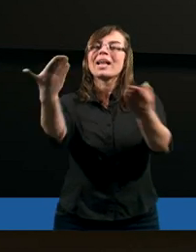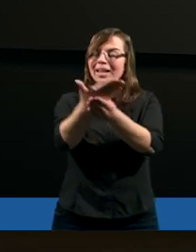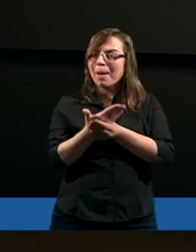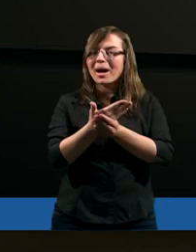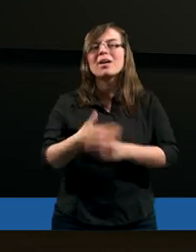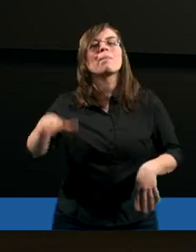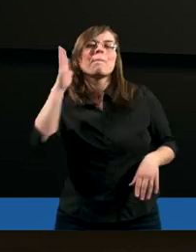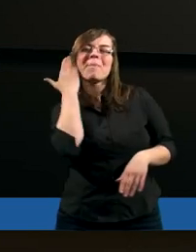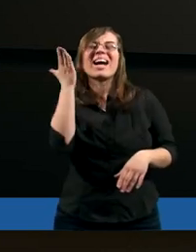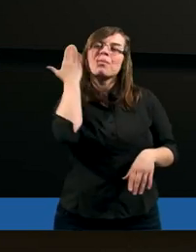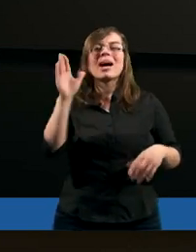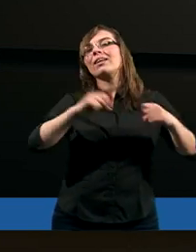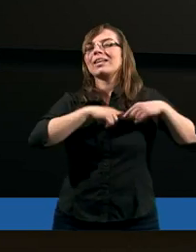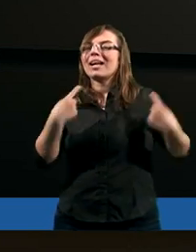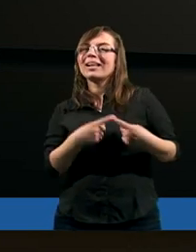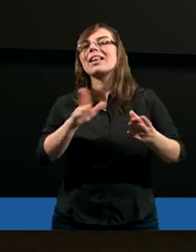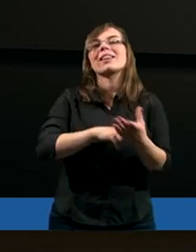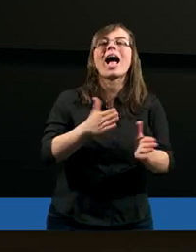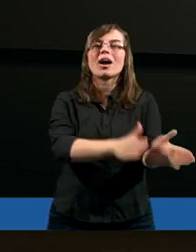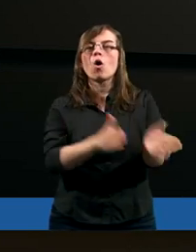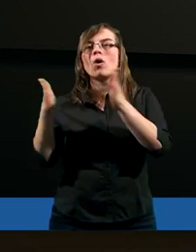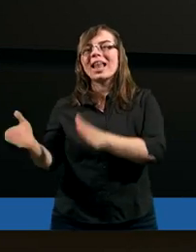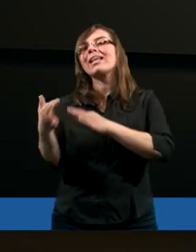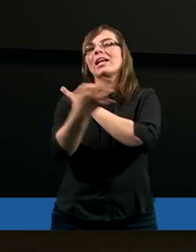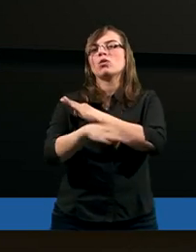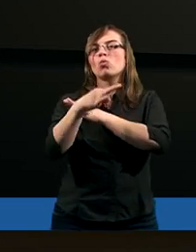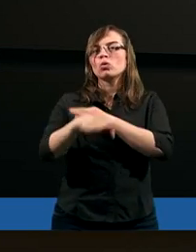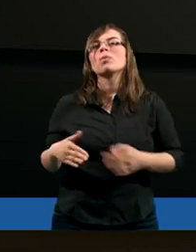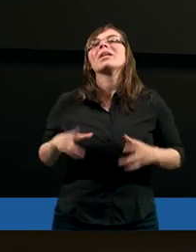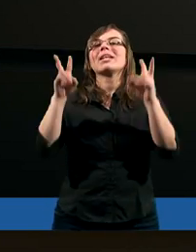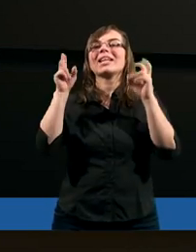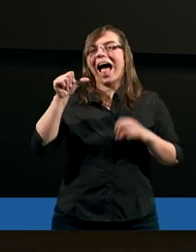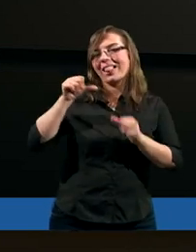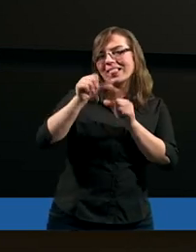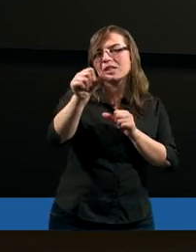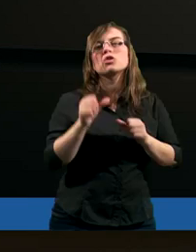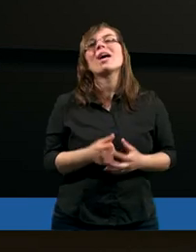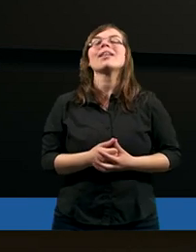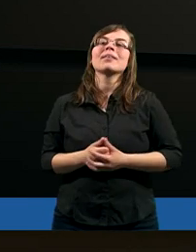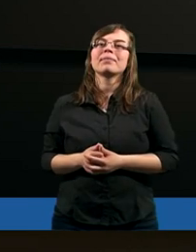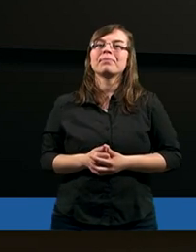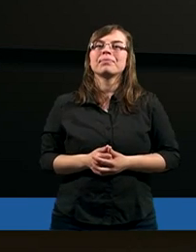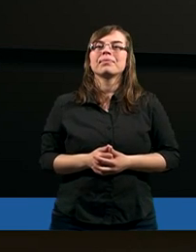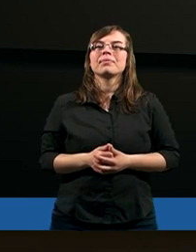Zapraszam bardzo serdecznie na kolejne studium. Za tydzień